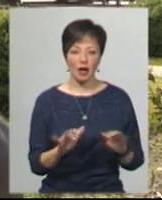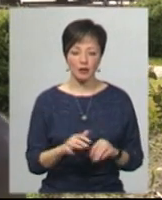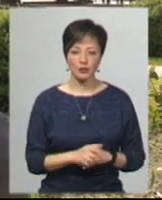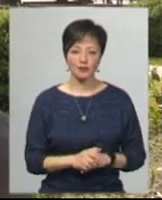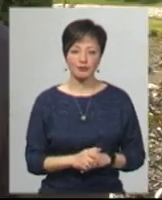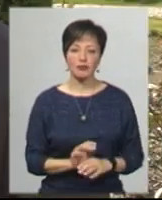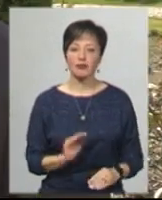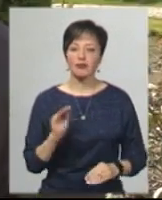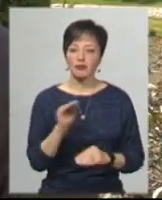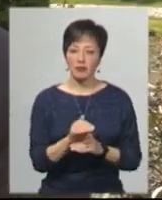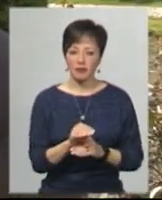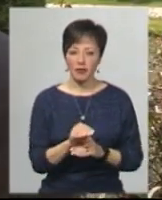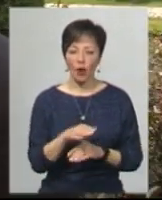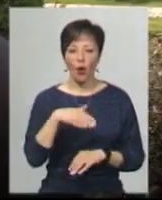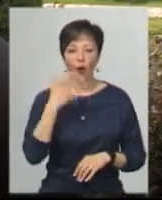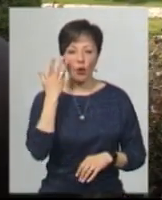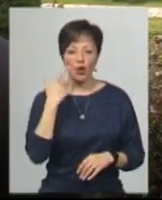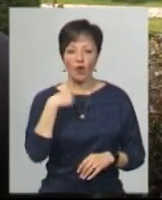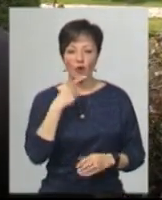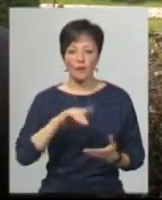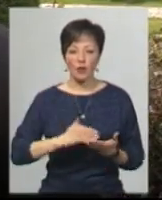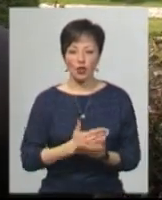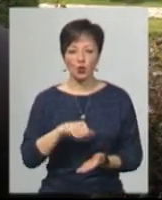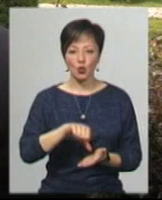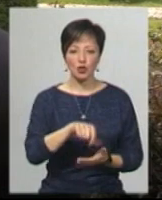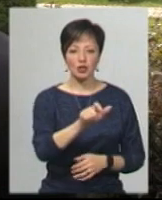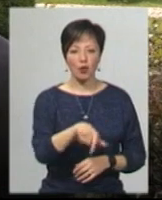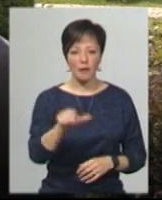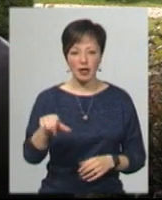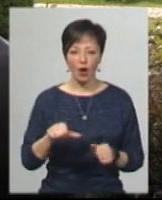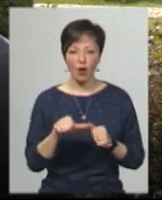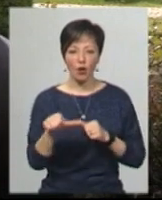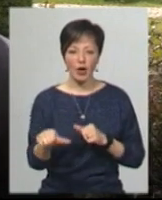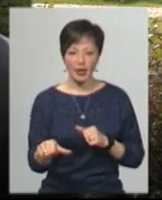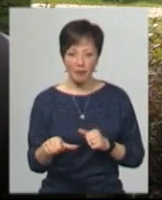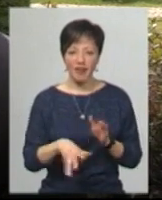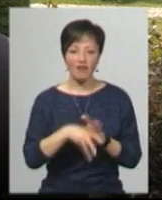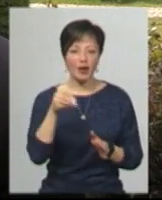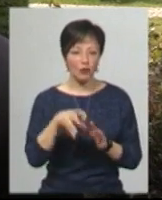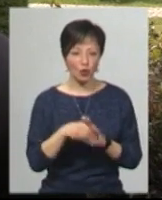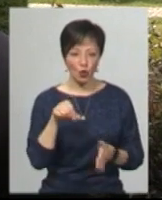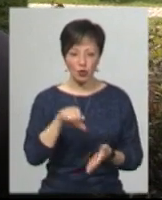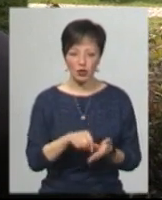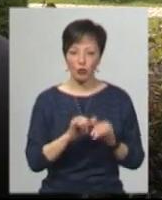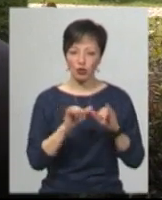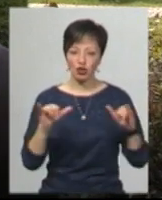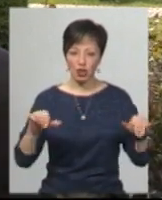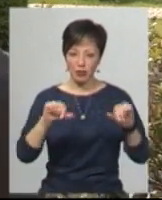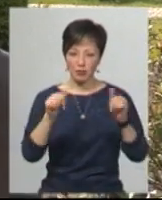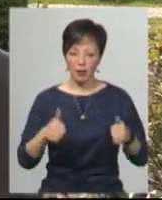Заславська додає. Коли ми говоримо про взагалі політичну участь громадян, то, окрім електоральної участі, яка є найбільш поширеним типом,